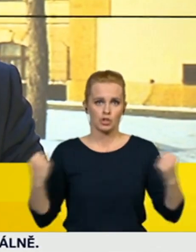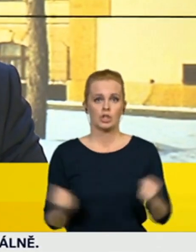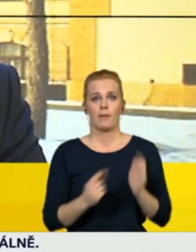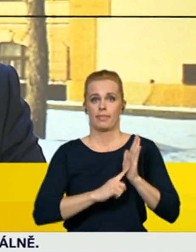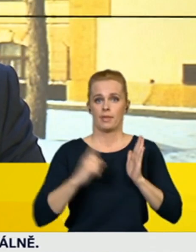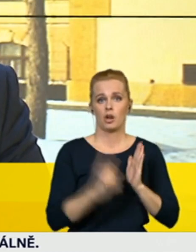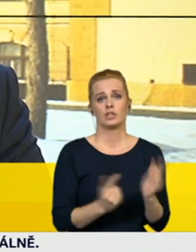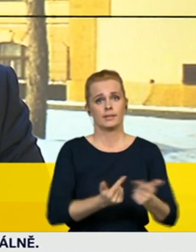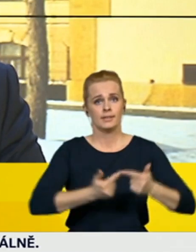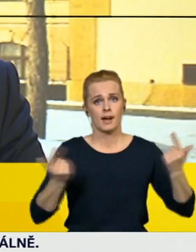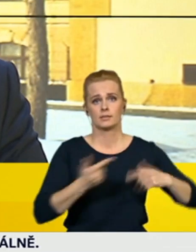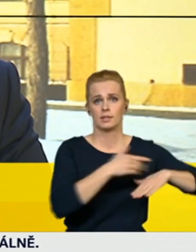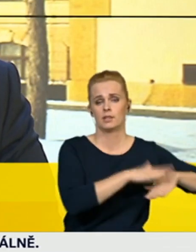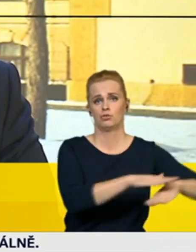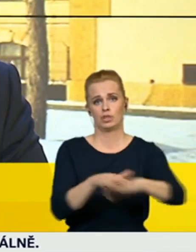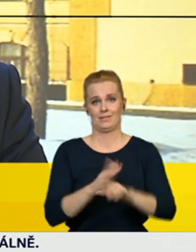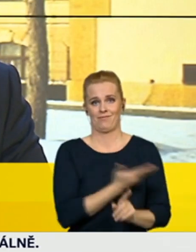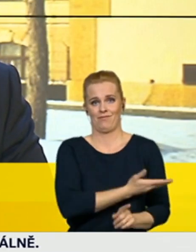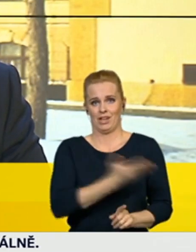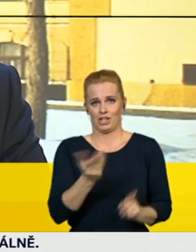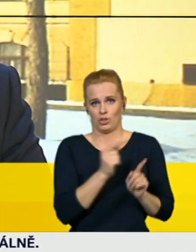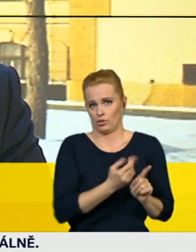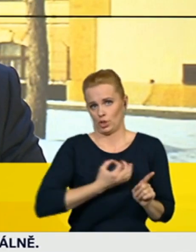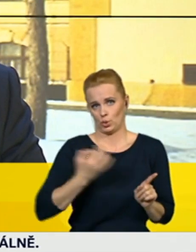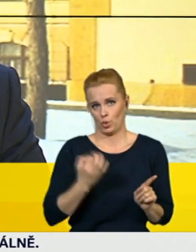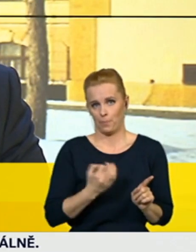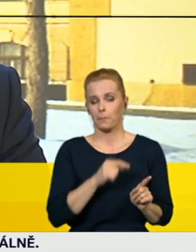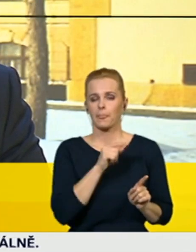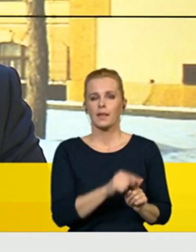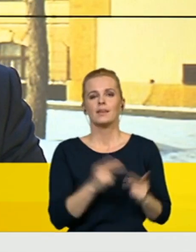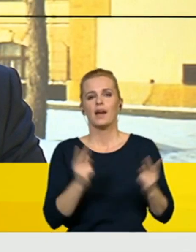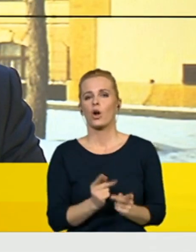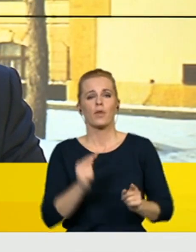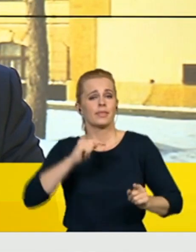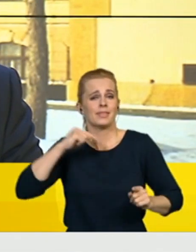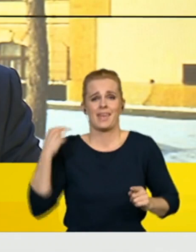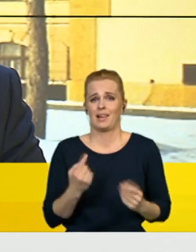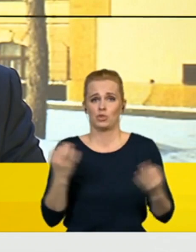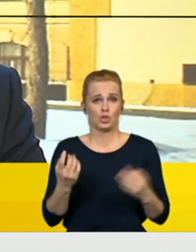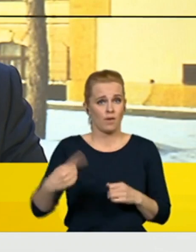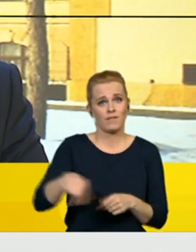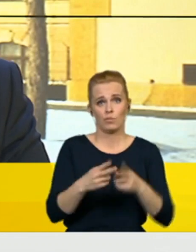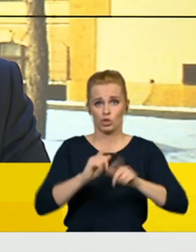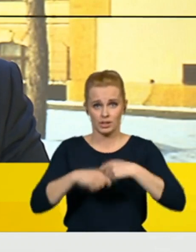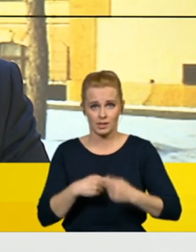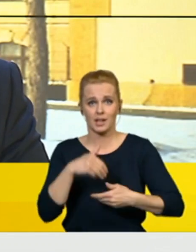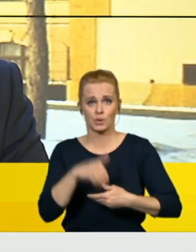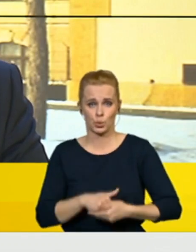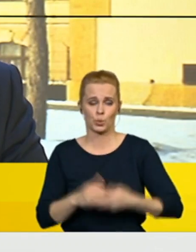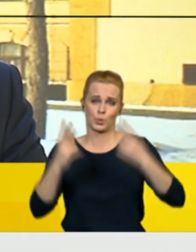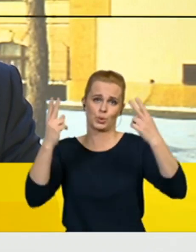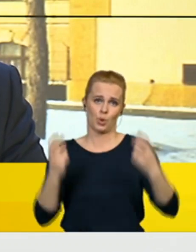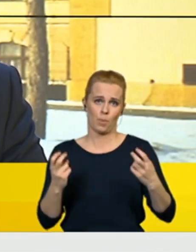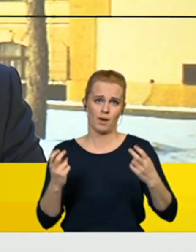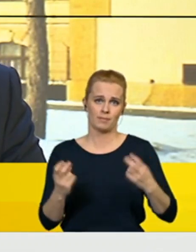jasně sdělit veřejnosti, že to nejlepší, co lze v této chvíli dělat, je zůstat doma. Zůstat doma,